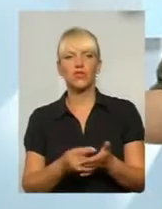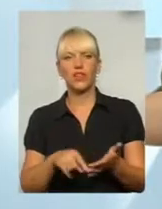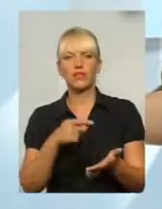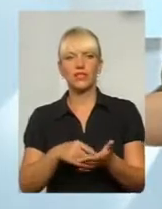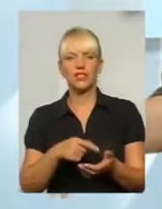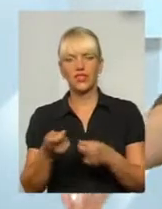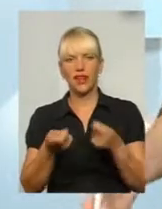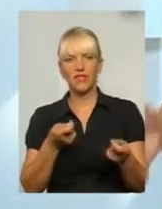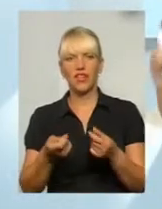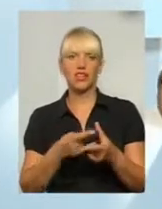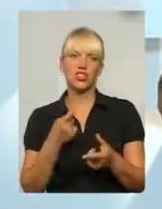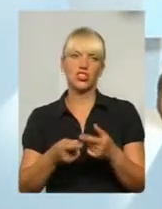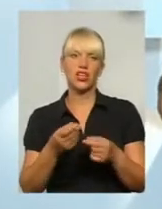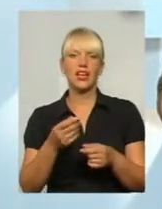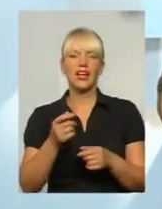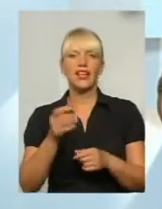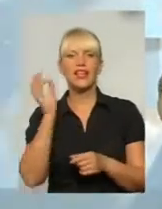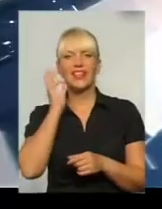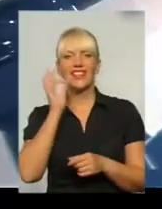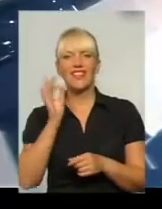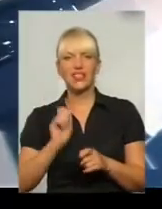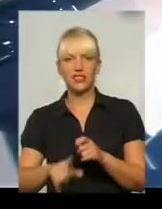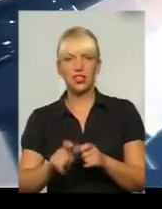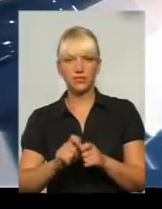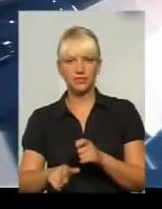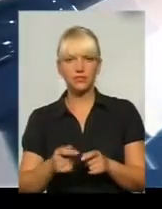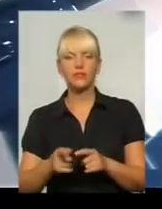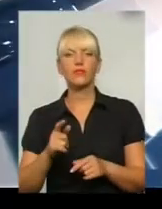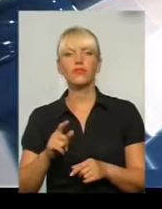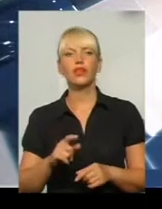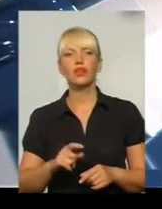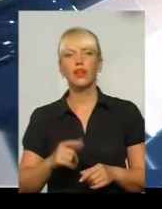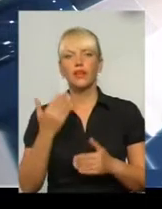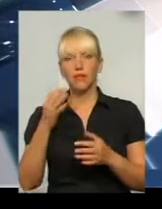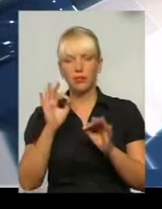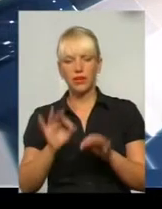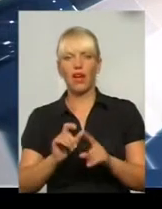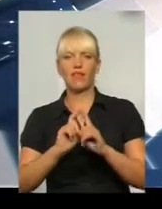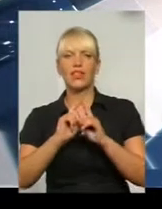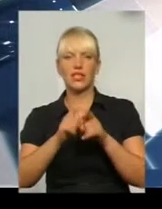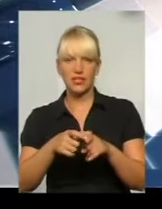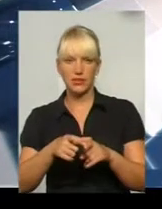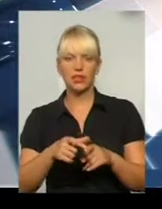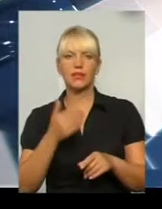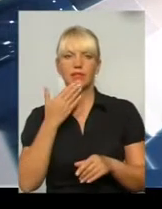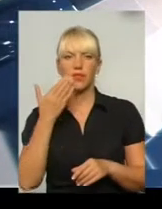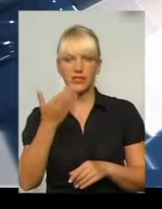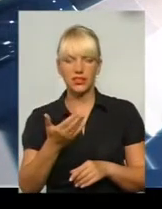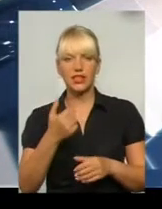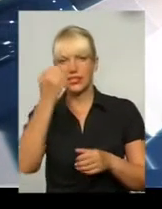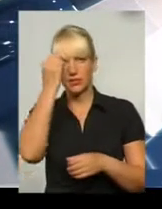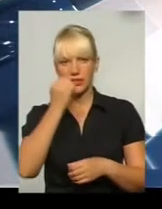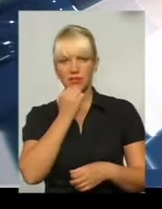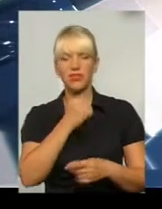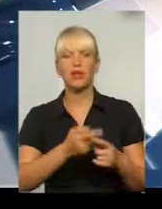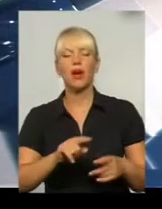інвестори з Німеччини? Значить, Ви дуже здраві. Ви господарі. Спасиба. Значить,